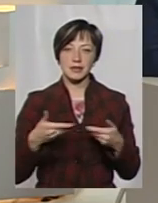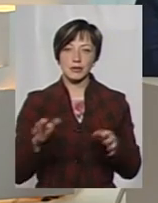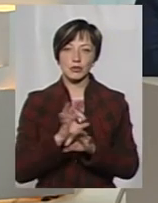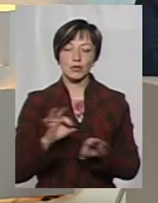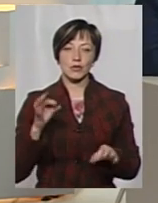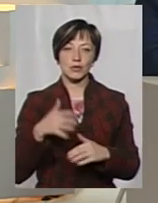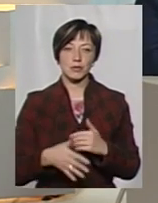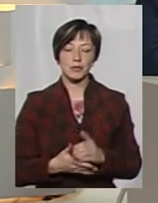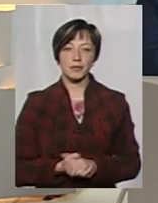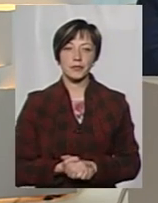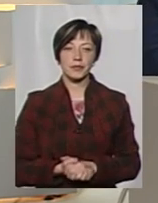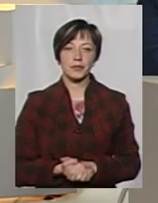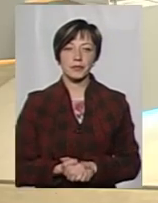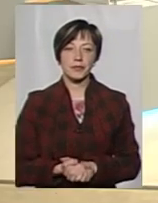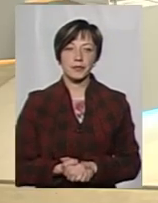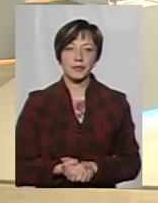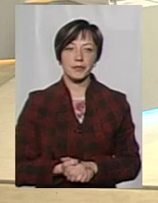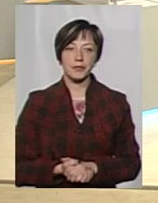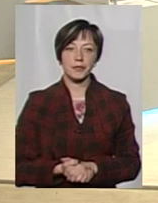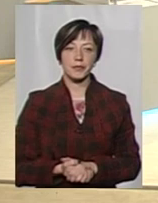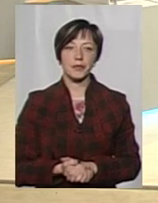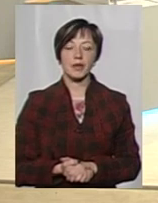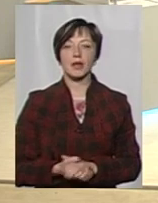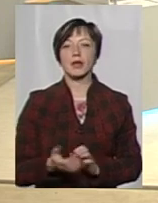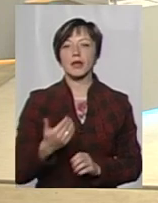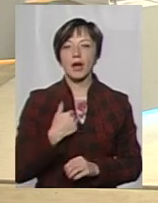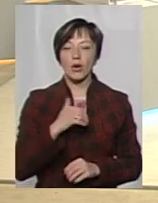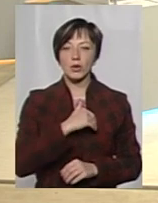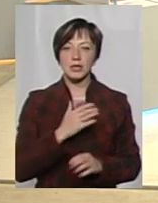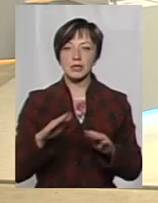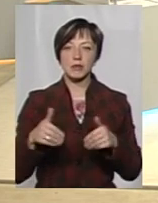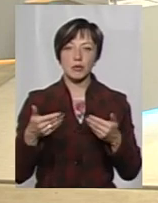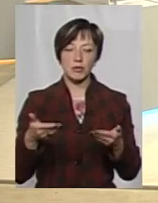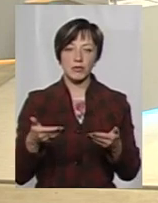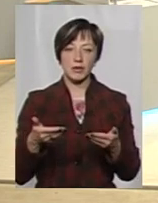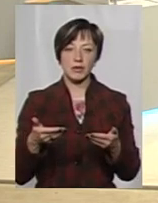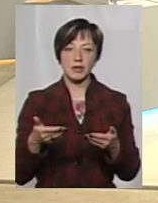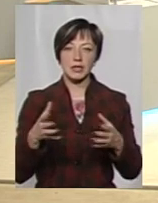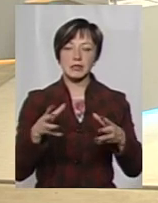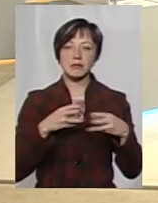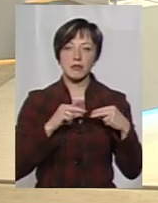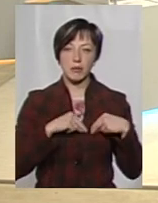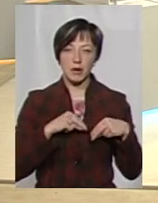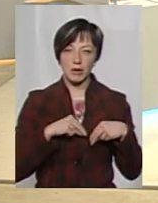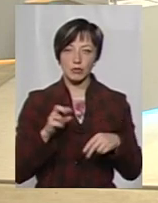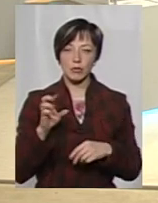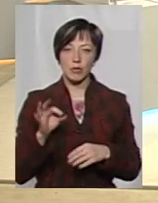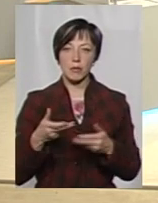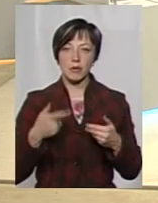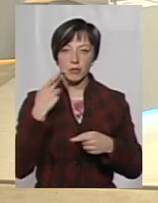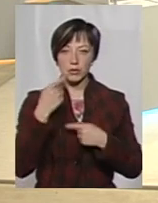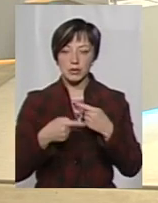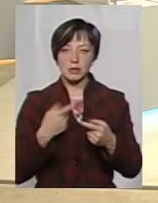розуміємо. Можна ще в мене коментар? Я би хотіла запропонувати вам співпрацю, тому що ми